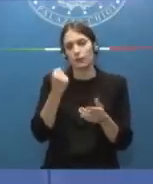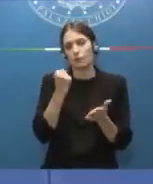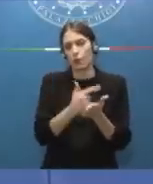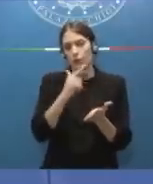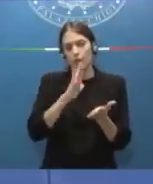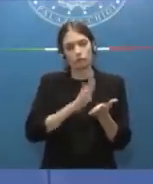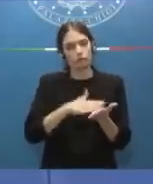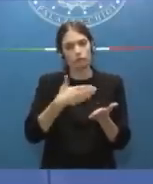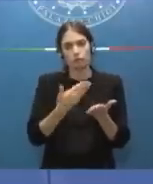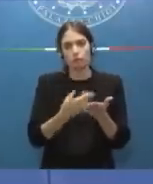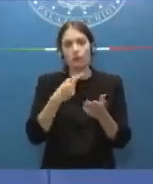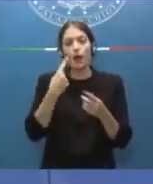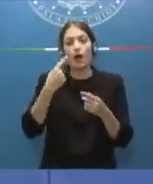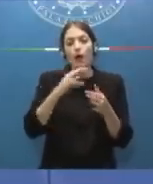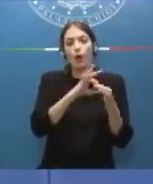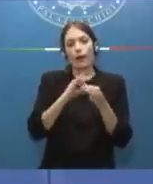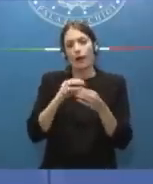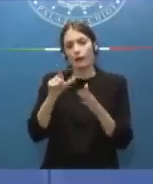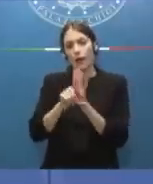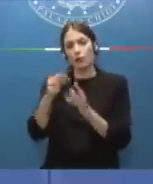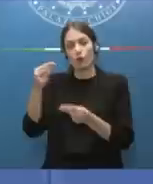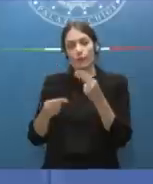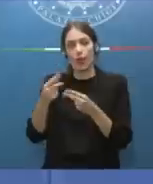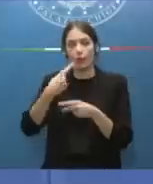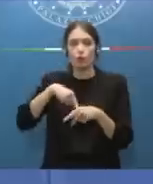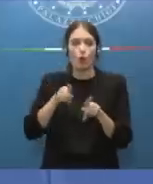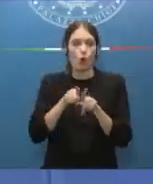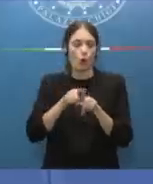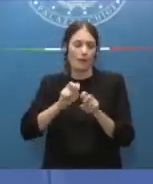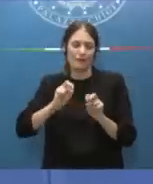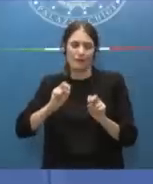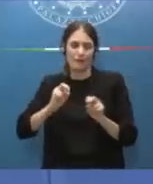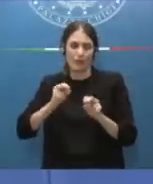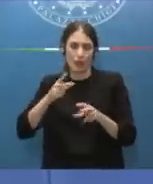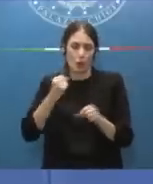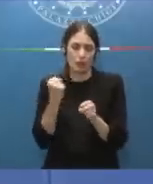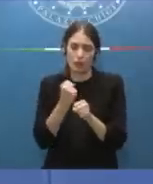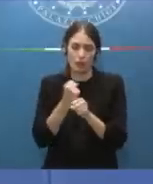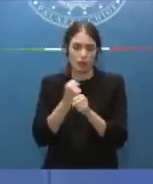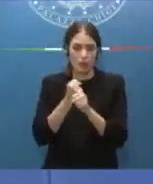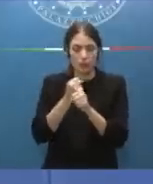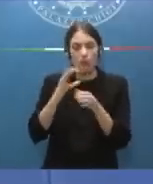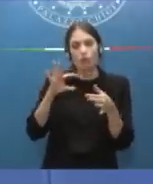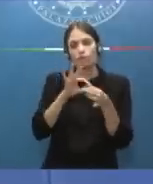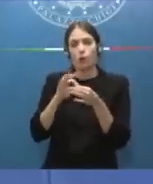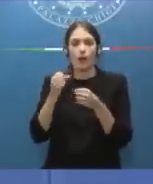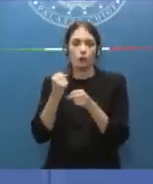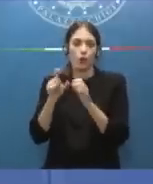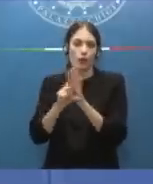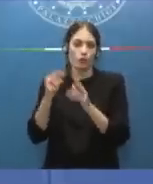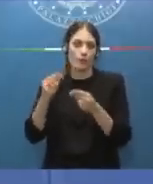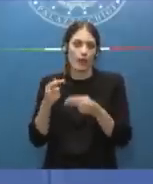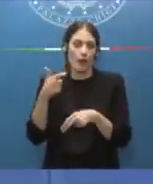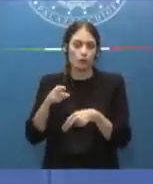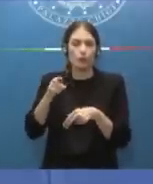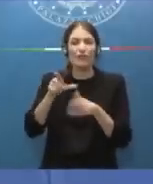la legge di bilancio noi stiamo facendo una corsa contro il tempo come immaginate sulla legge di bilancio perché ovviamente i tempi